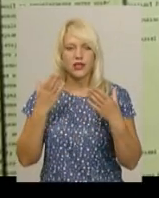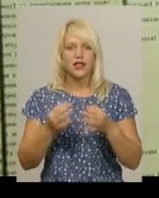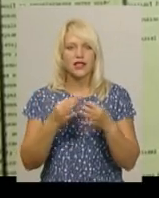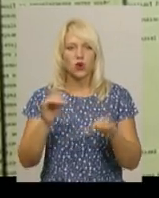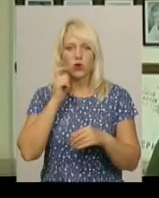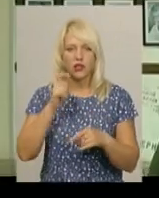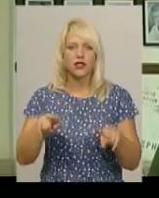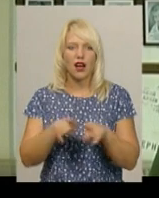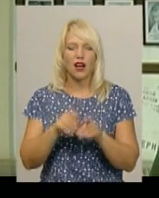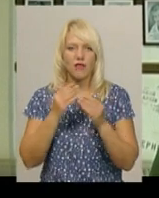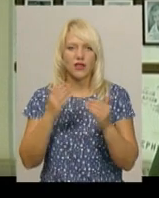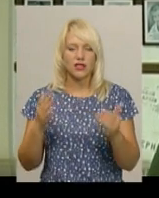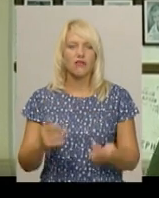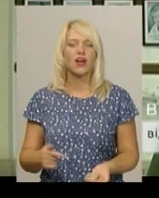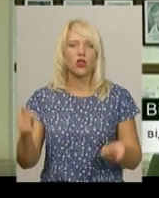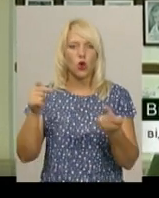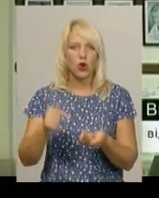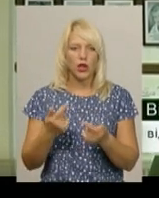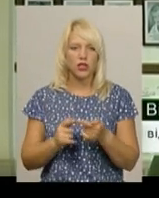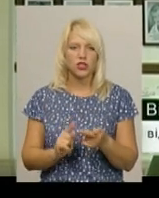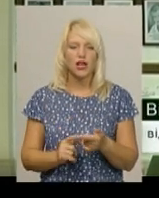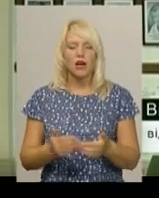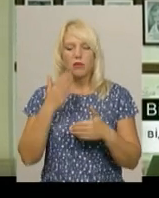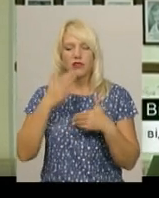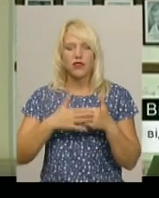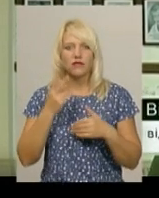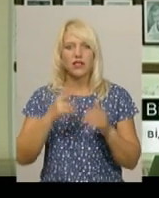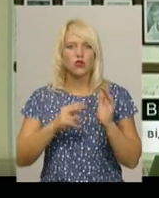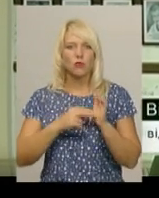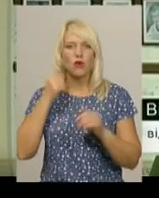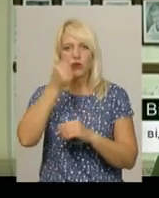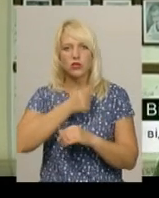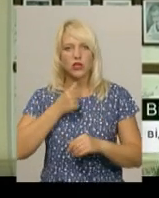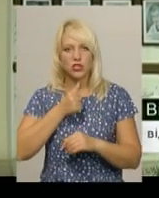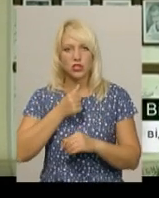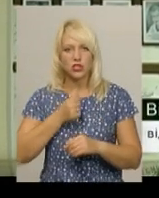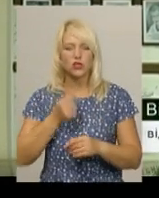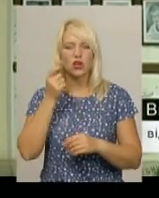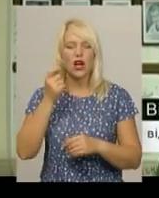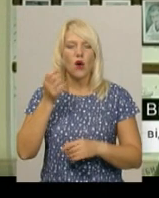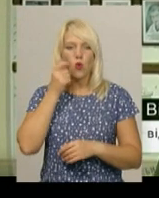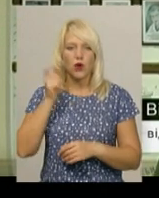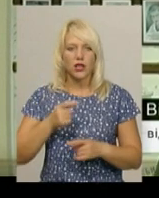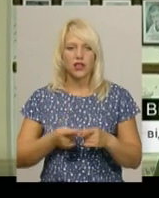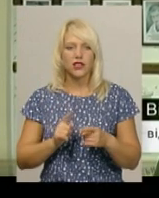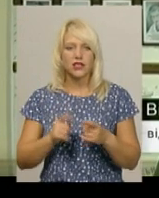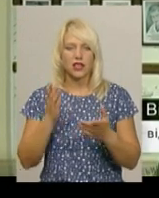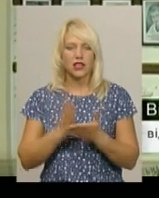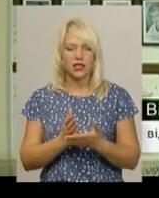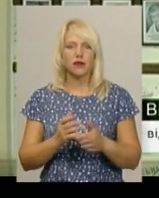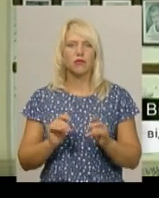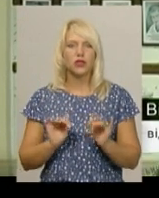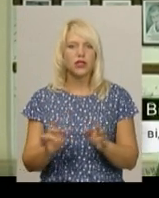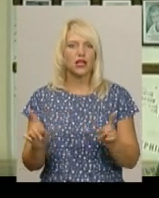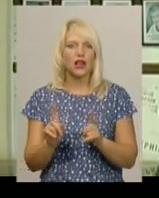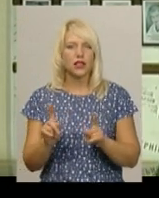виставка доречна. В передвір'ї 27-ї річниці незалежності України це дійсно значуща подія, яка дійсно відкриває ті